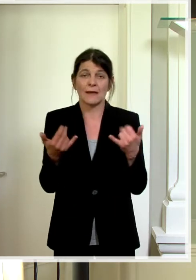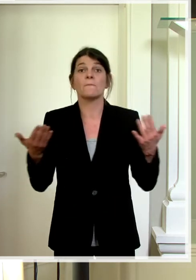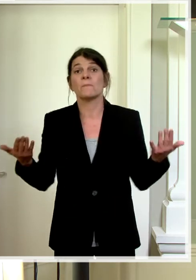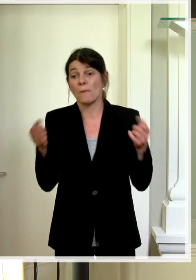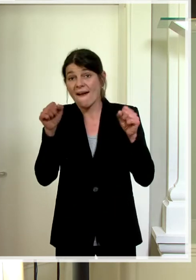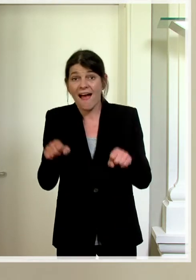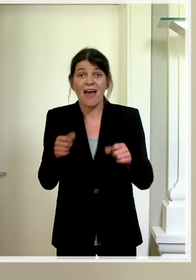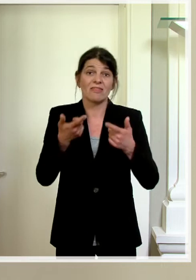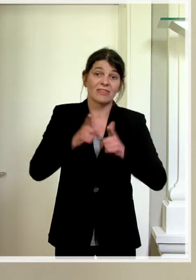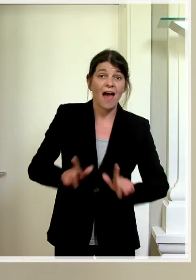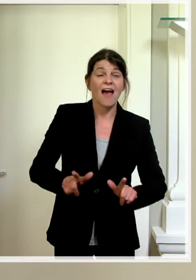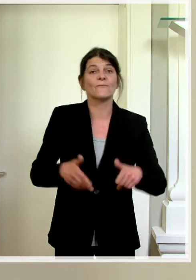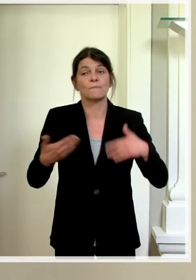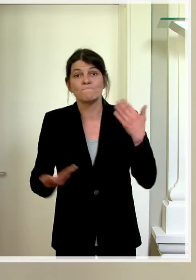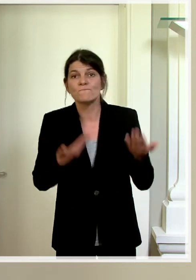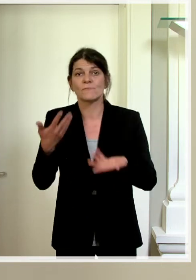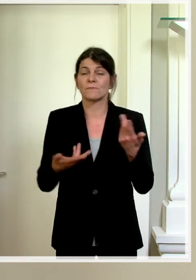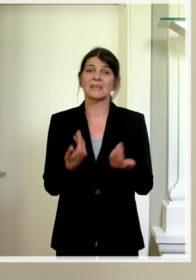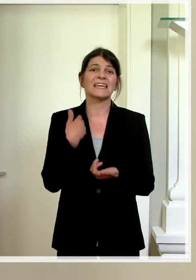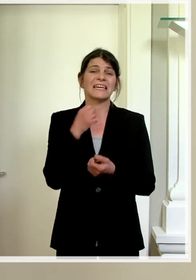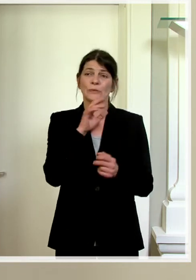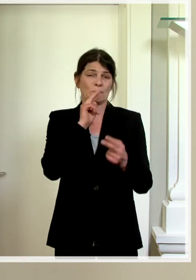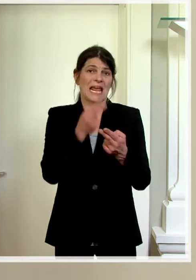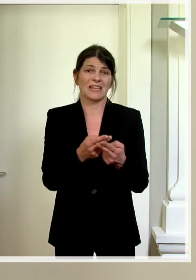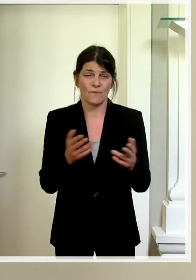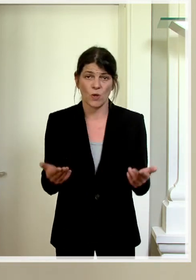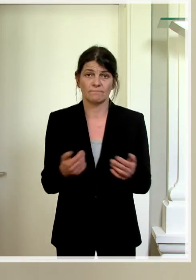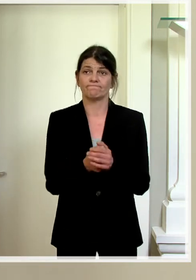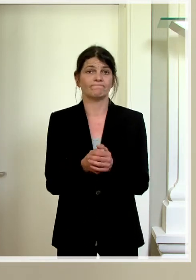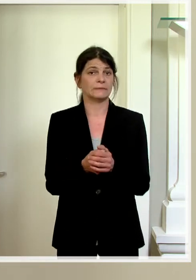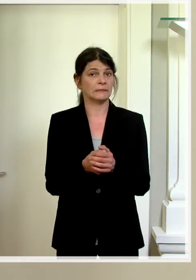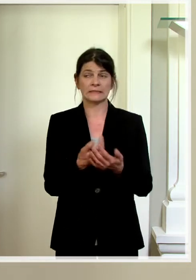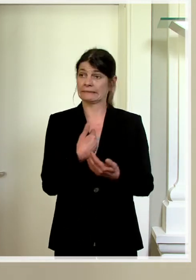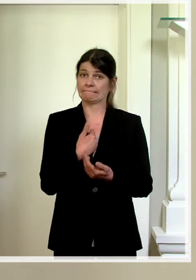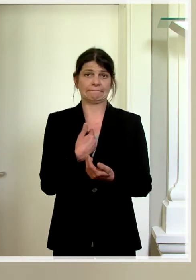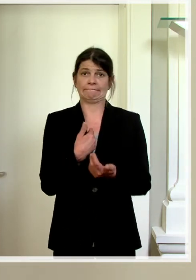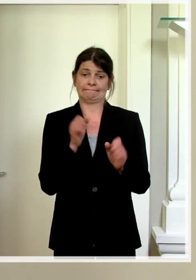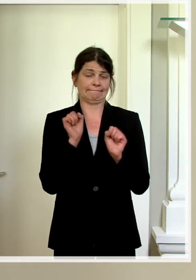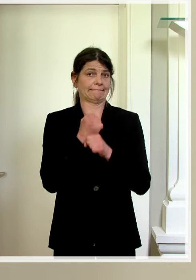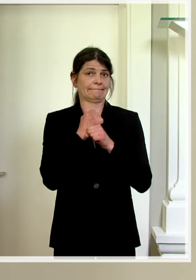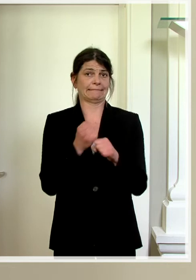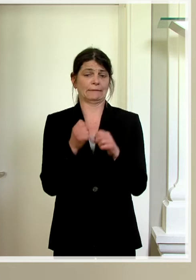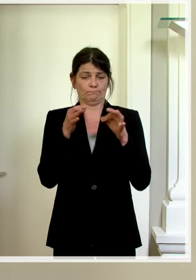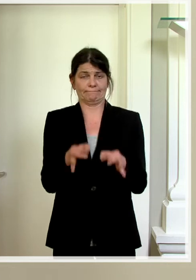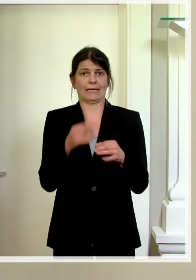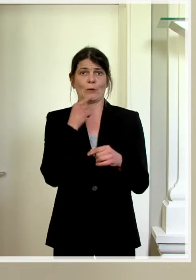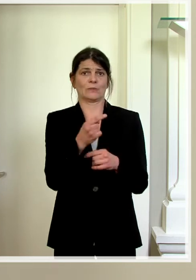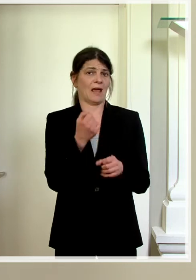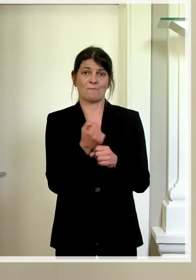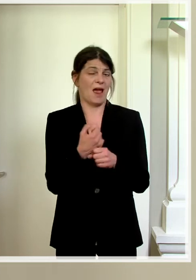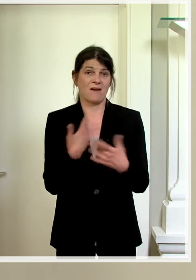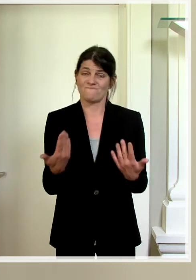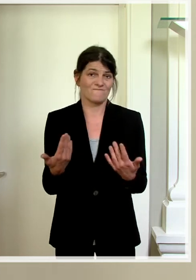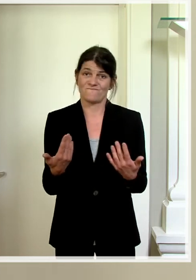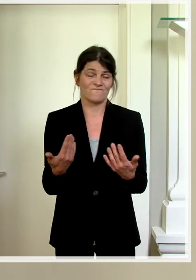kann oder darf. Dazu kann ich nur sagen, dass ich eigentlich keine einigermassen zuverlässigen Aussagen machen kann.